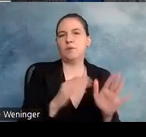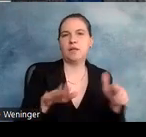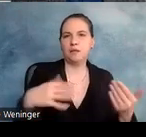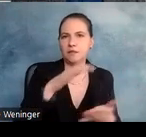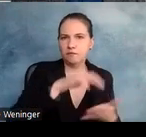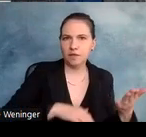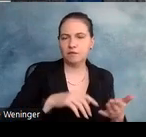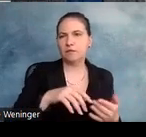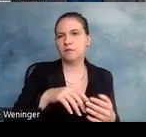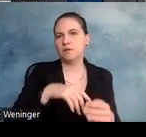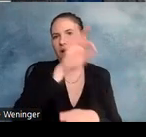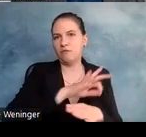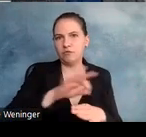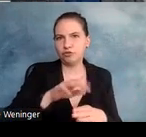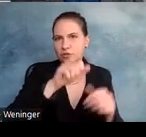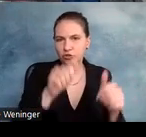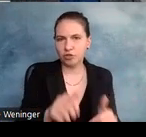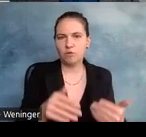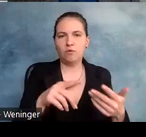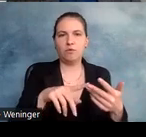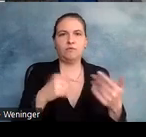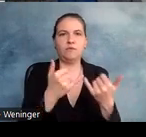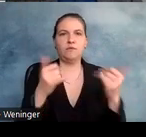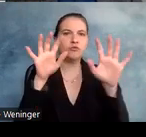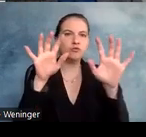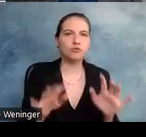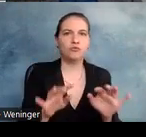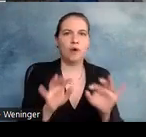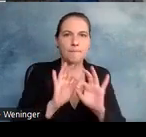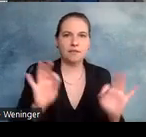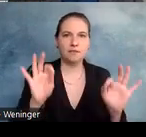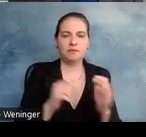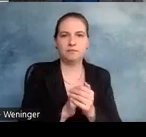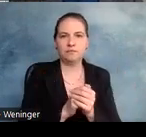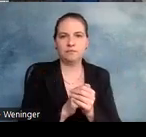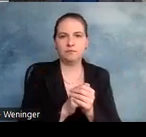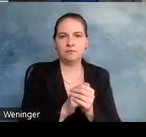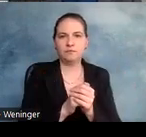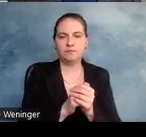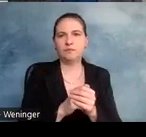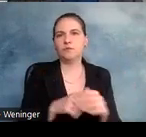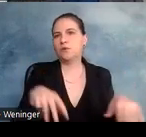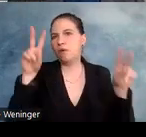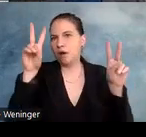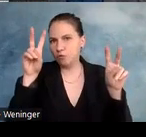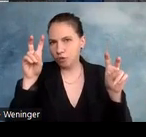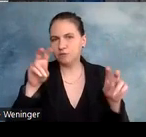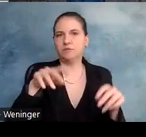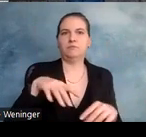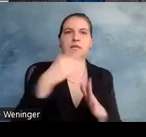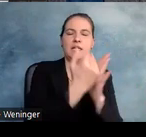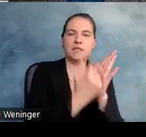Darstellungen, wie man am besten strukturiert. Es gibt ja immer irgendwie eine Auszeichnung für Überschriften und Tabellen und Listen,